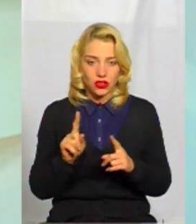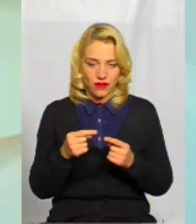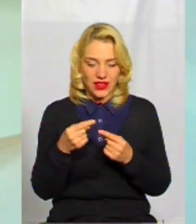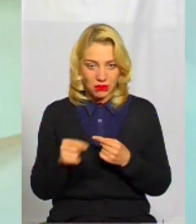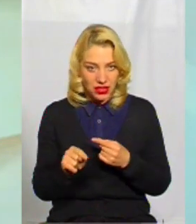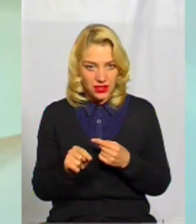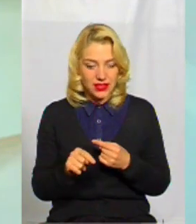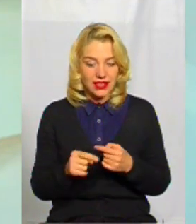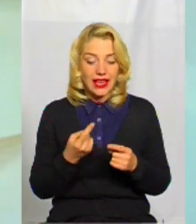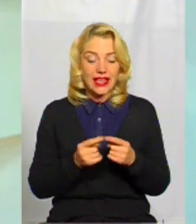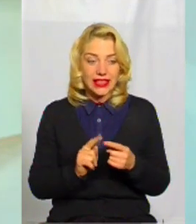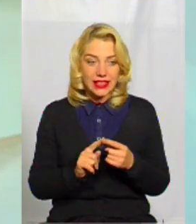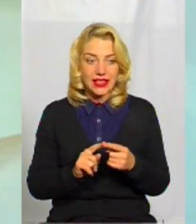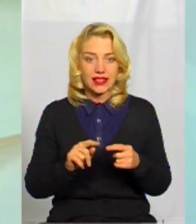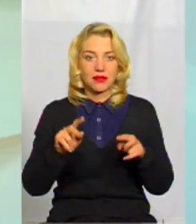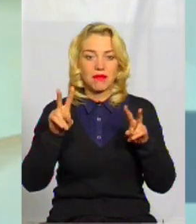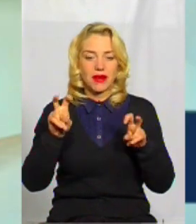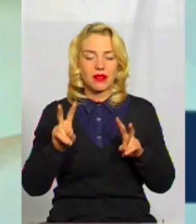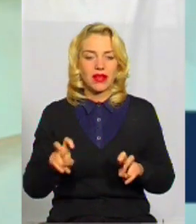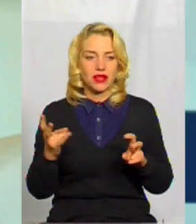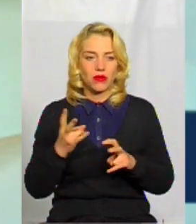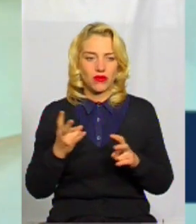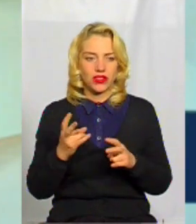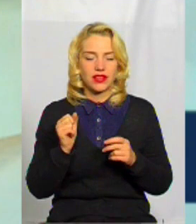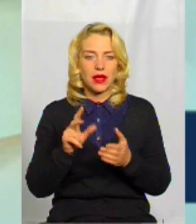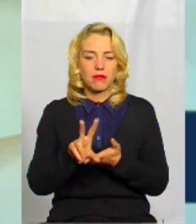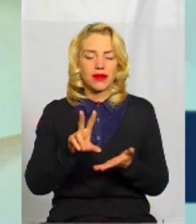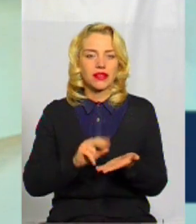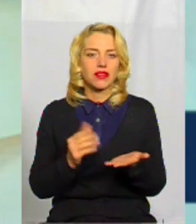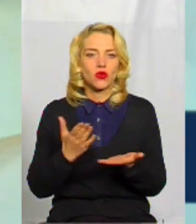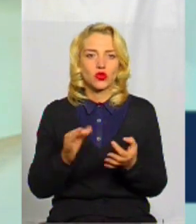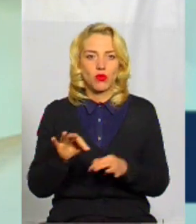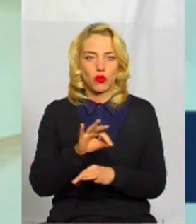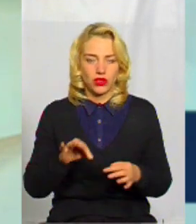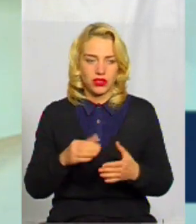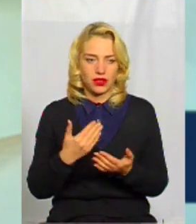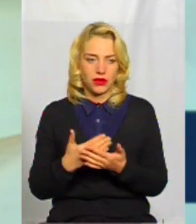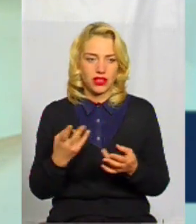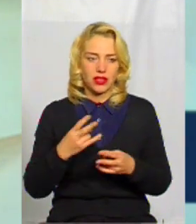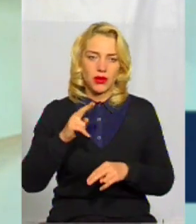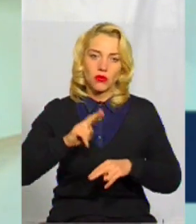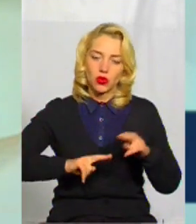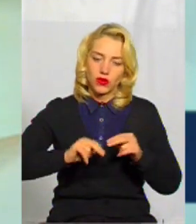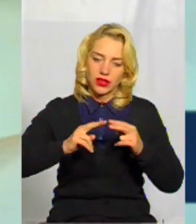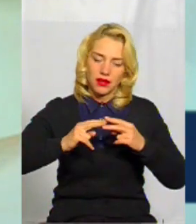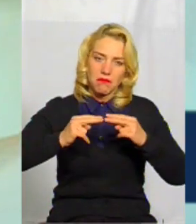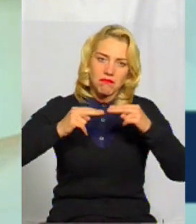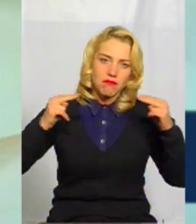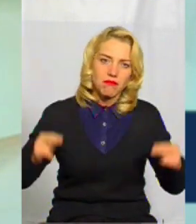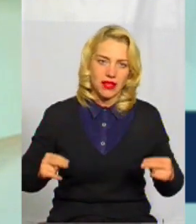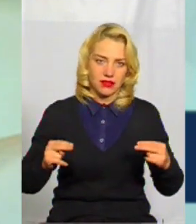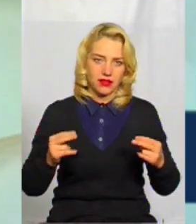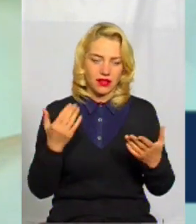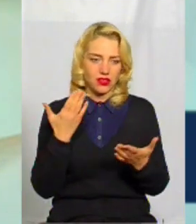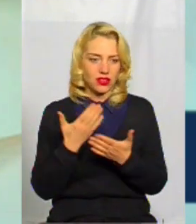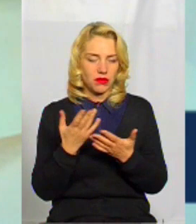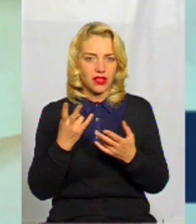їх мають викладати на прикладі якогось проєкту. Наприклад, там треба побудувати міст, чи там треба